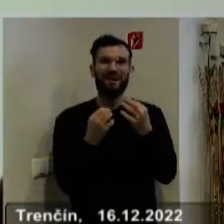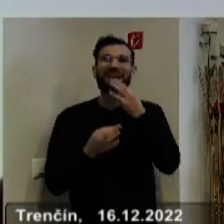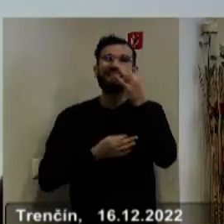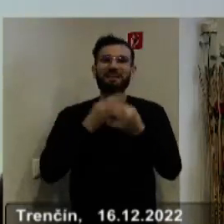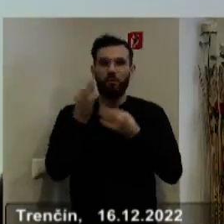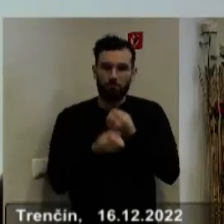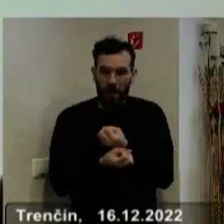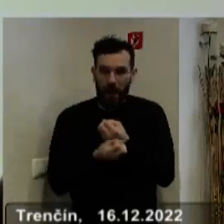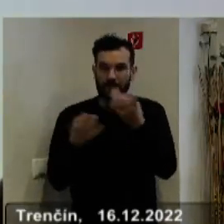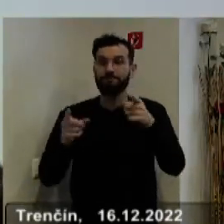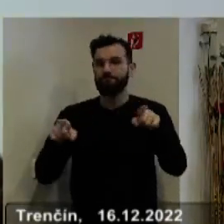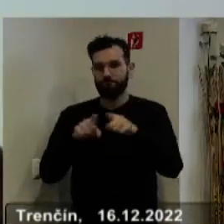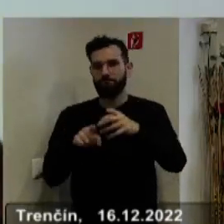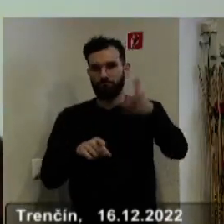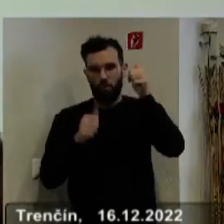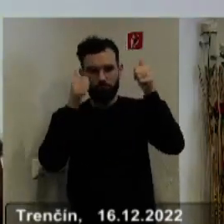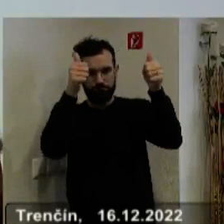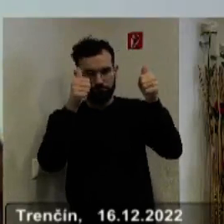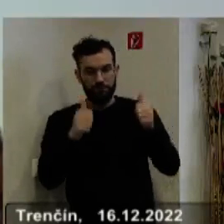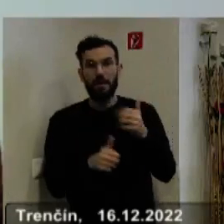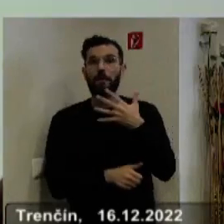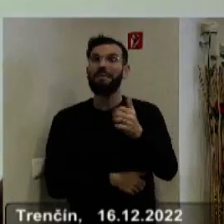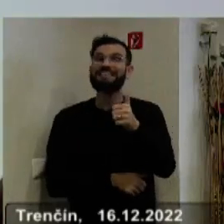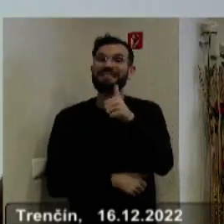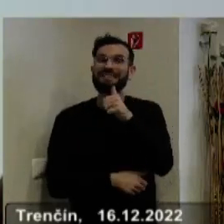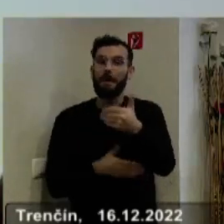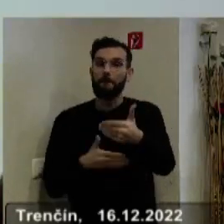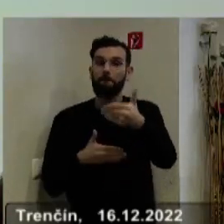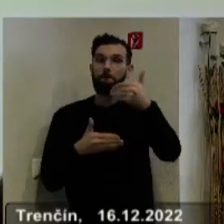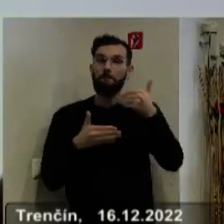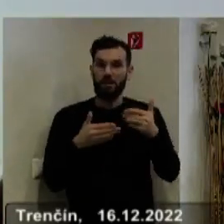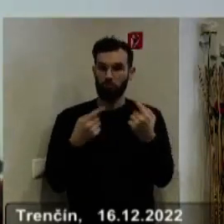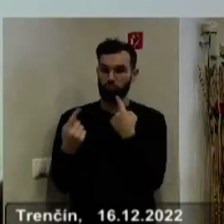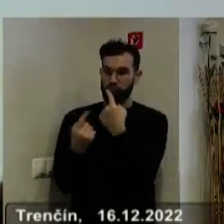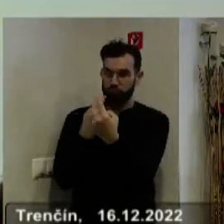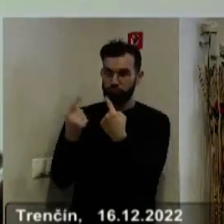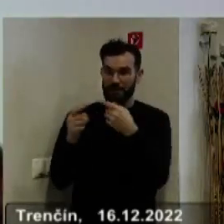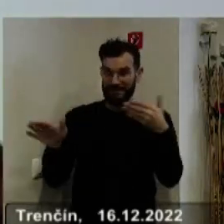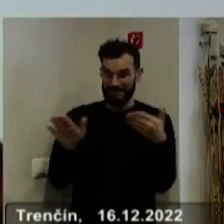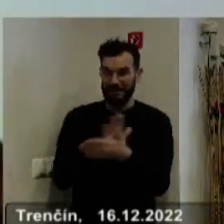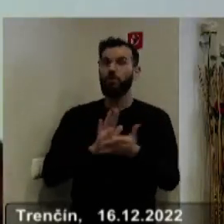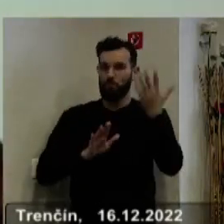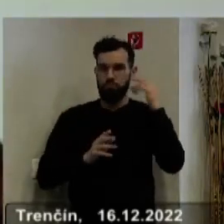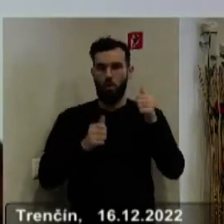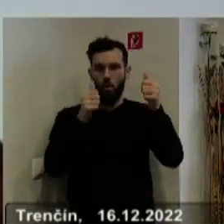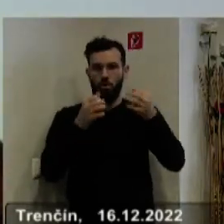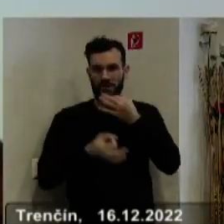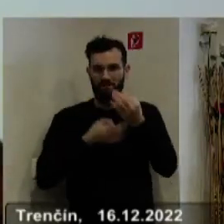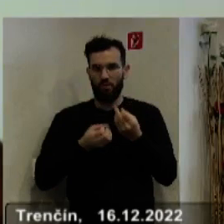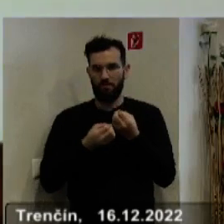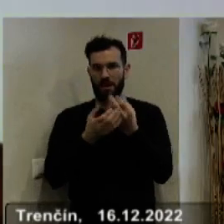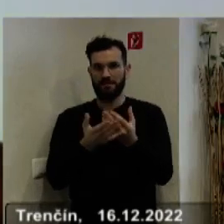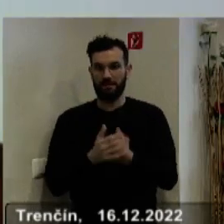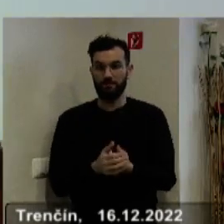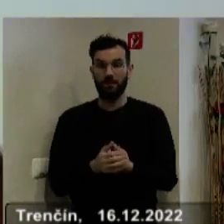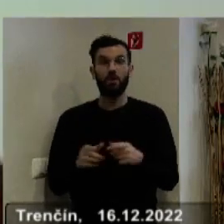hľadom k tomu, že bol vyvesený minimálne 15 dní pred rokovanie zastupiteľstva. Po preverení náložitosti a obsahu návrh